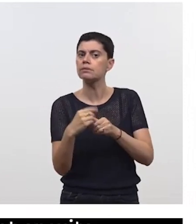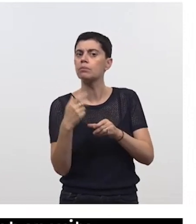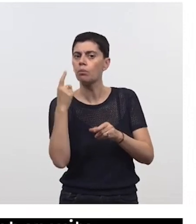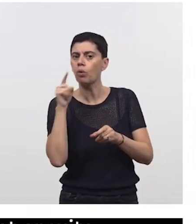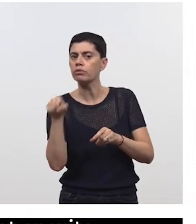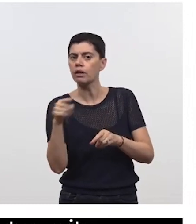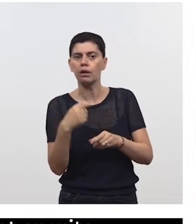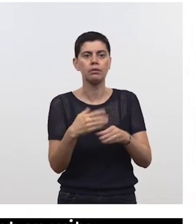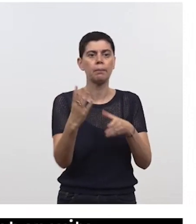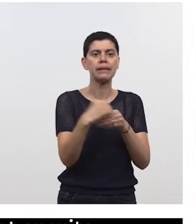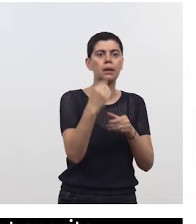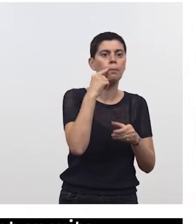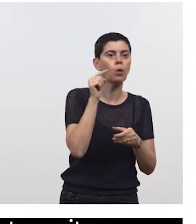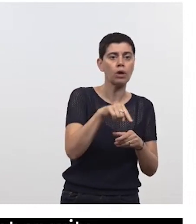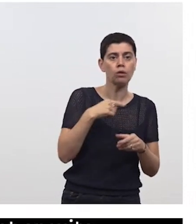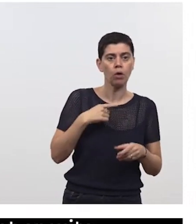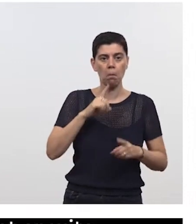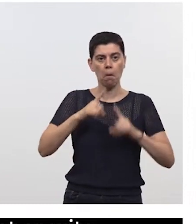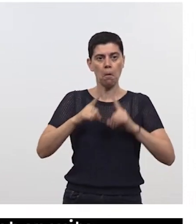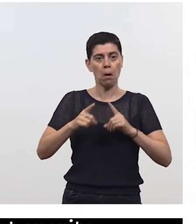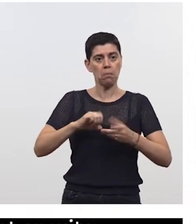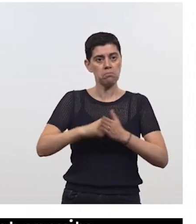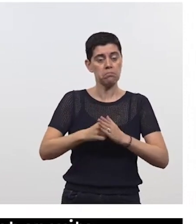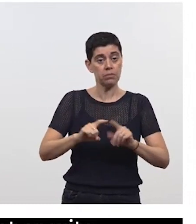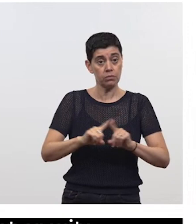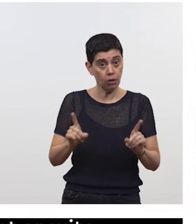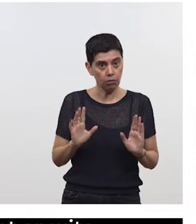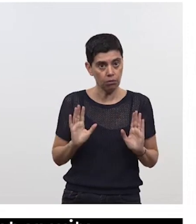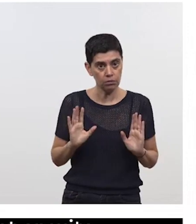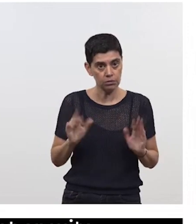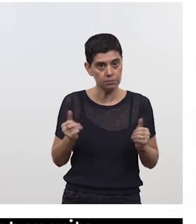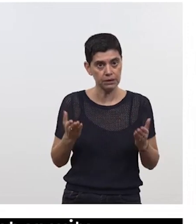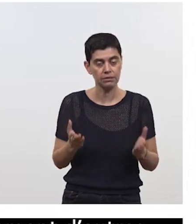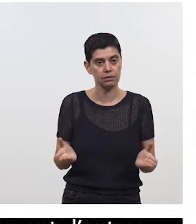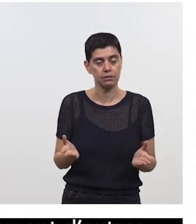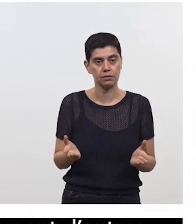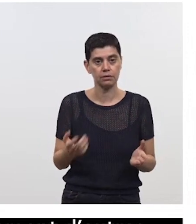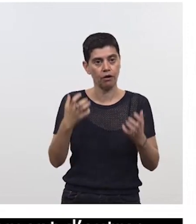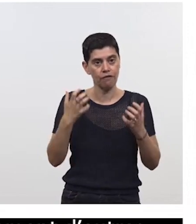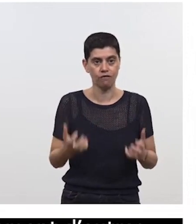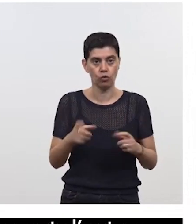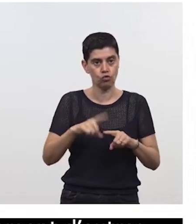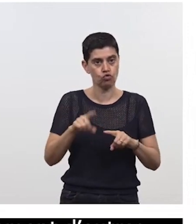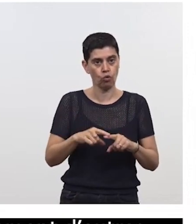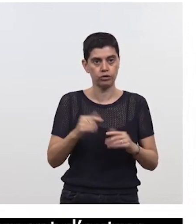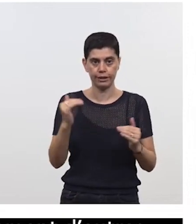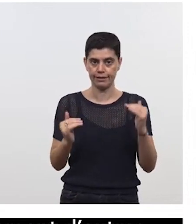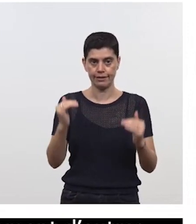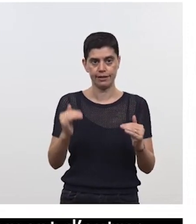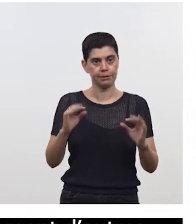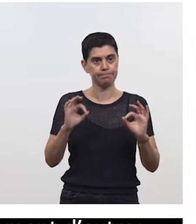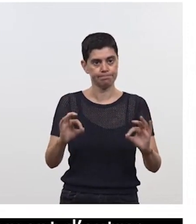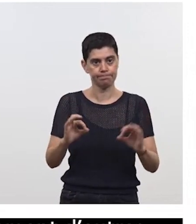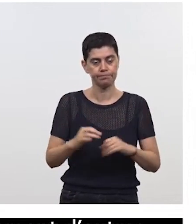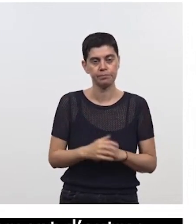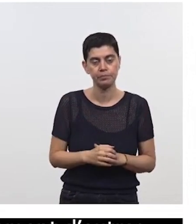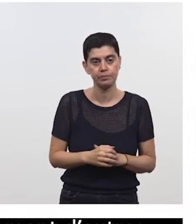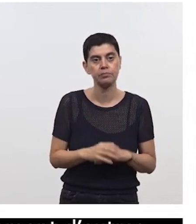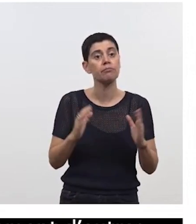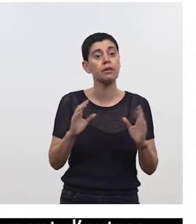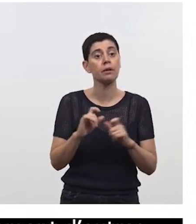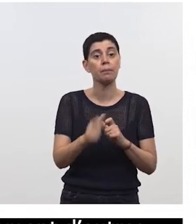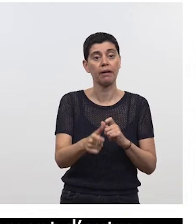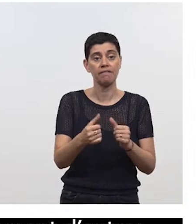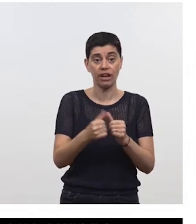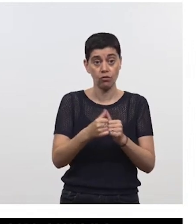être agressif ou être autoritaire avec les autres partenaires mais on veut quelque chose qui soit stabilisé et qui permet en revanche après de